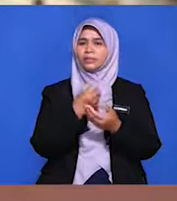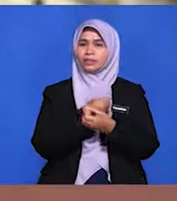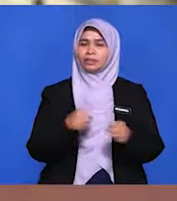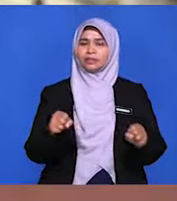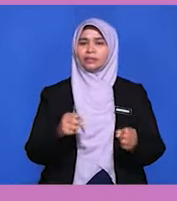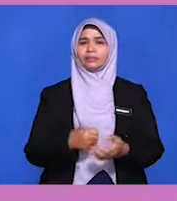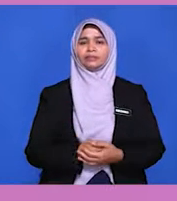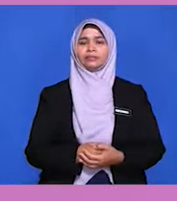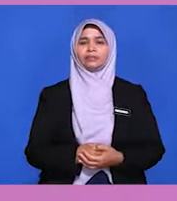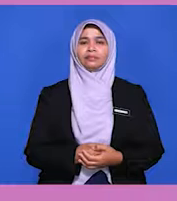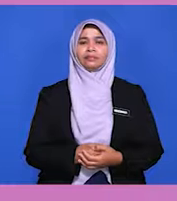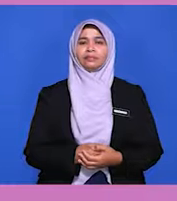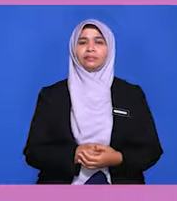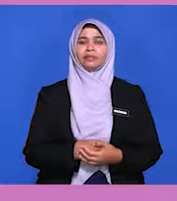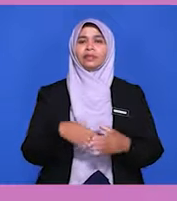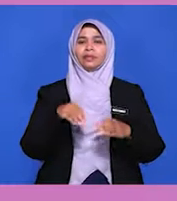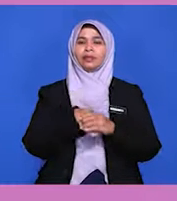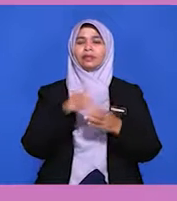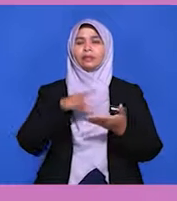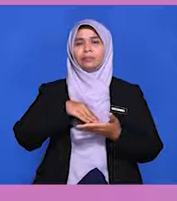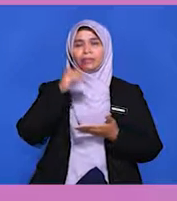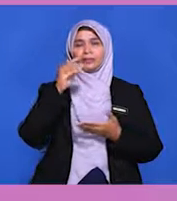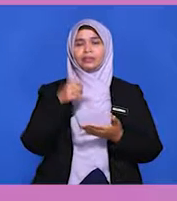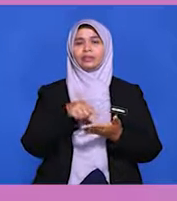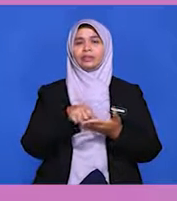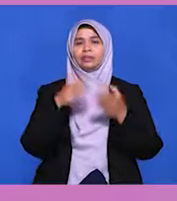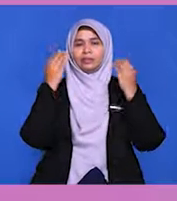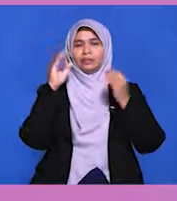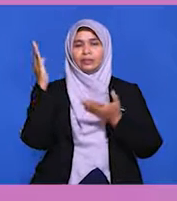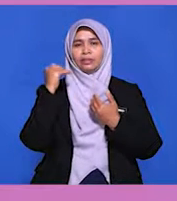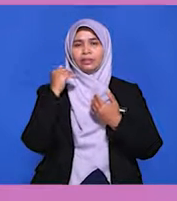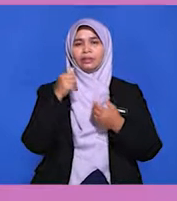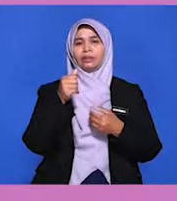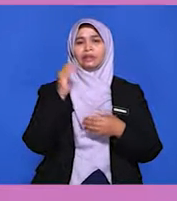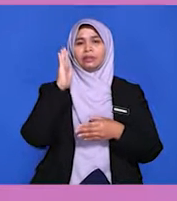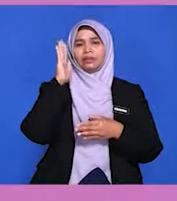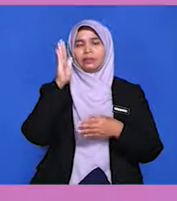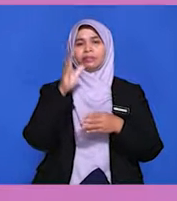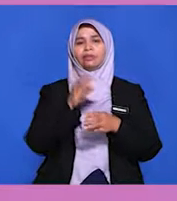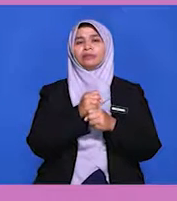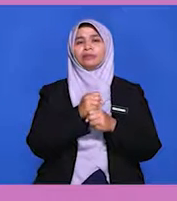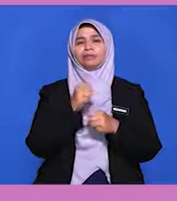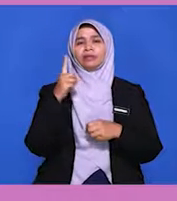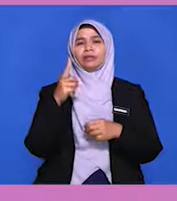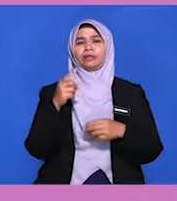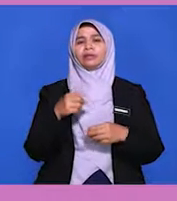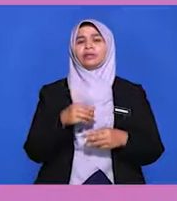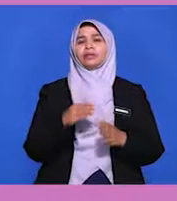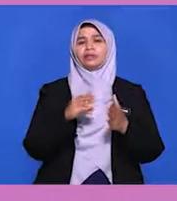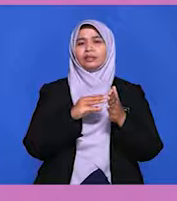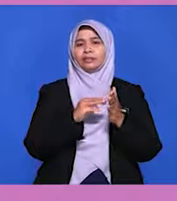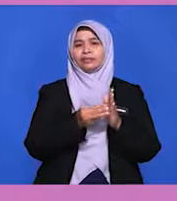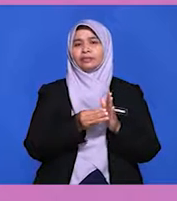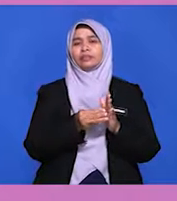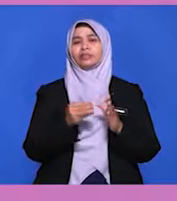Maklumat penting. Dalam pelajaran ini, cikgu harap kamu dapat memahami, pertama, definasi hubungan diplomatik